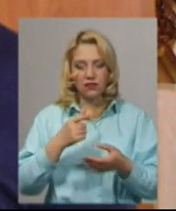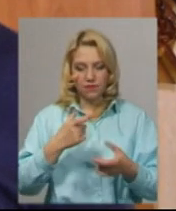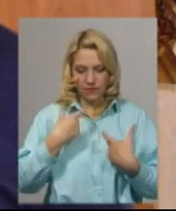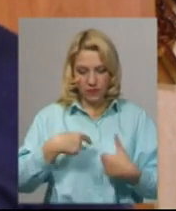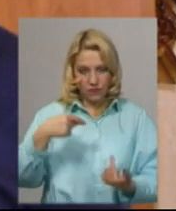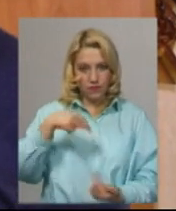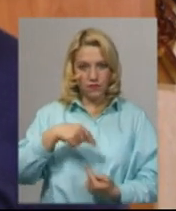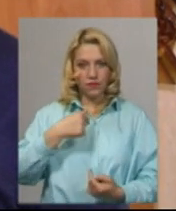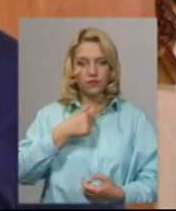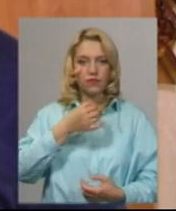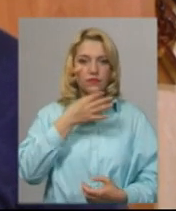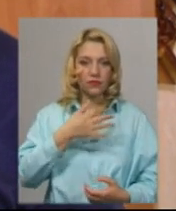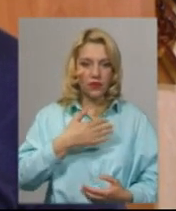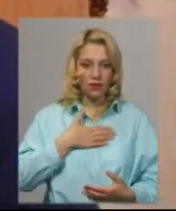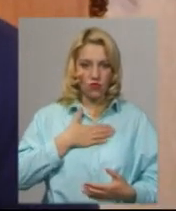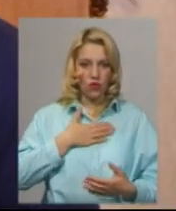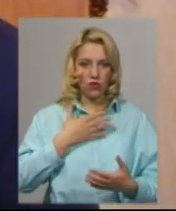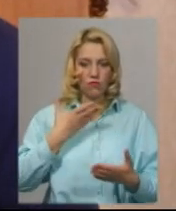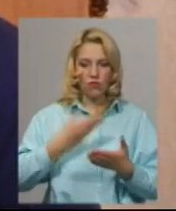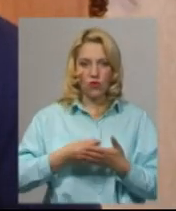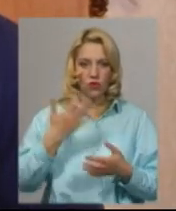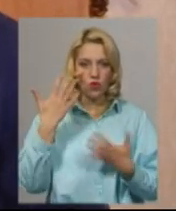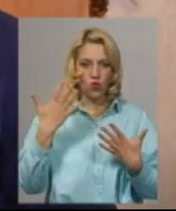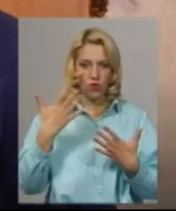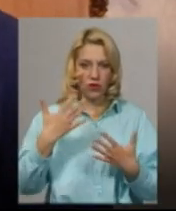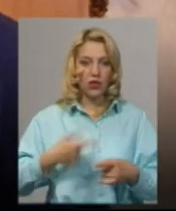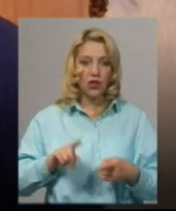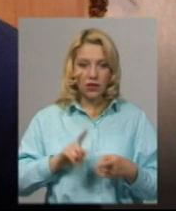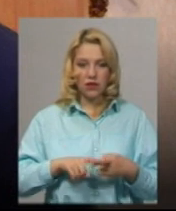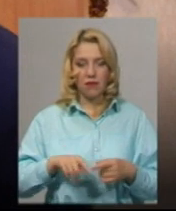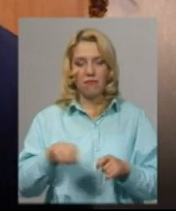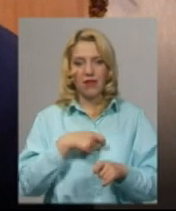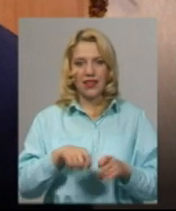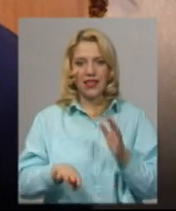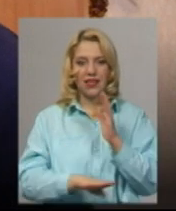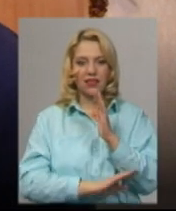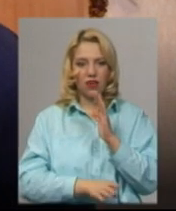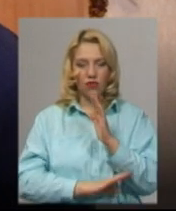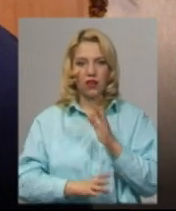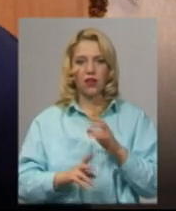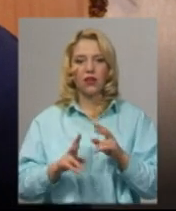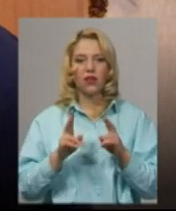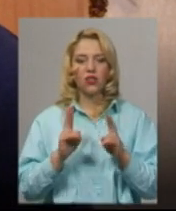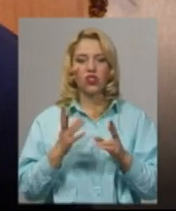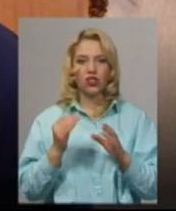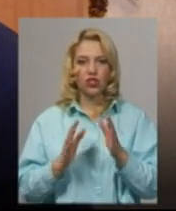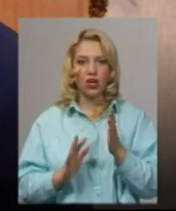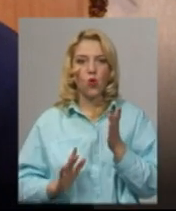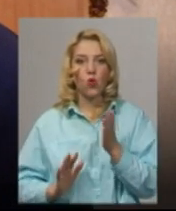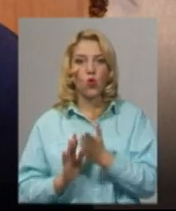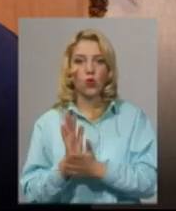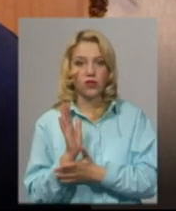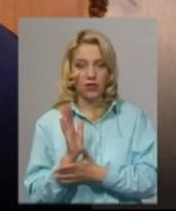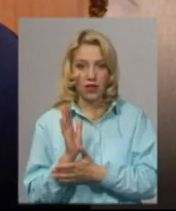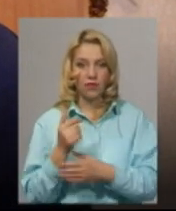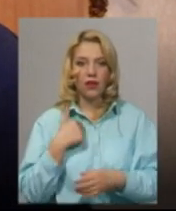І я роблю різець під свої руки. Я купляю матеріал, а матеріал – деревину, яка ще росте. Я їду на сторону